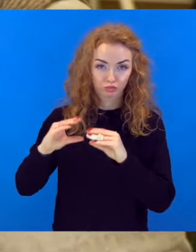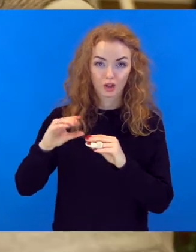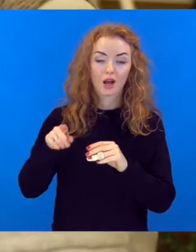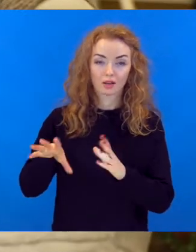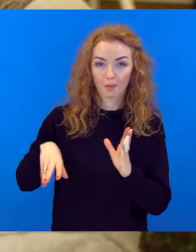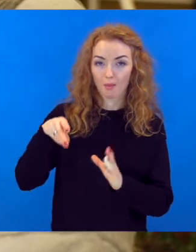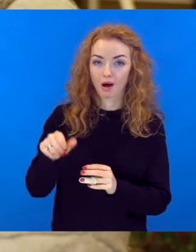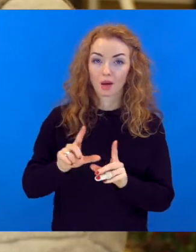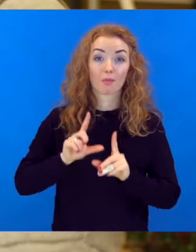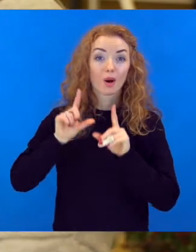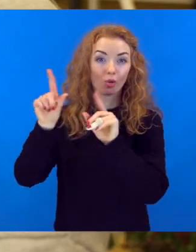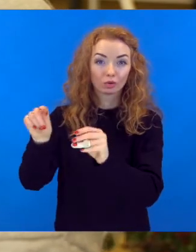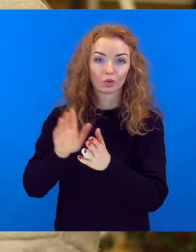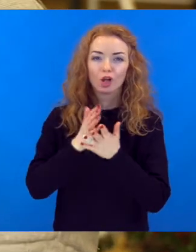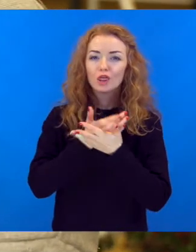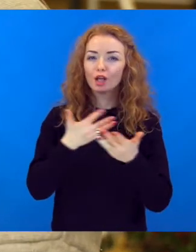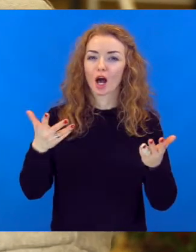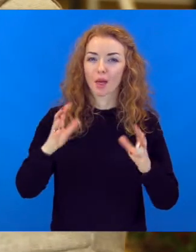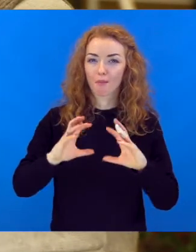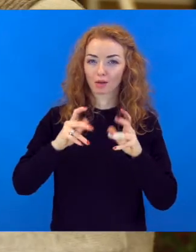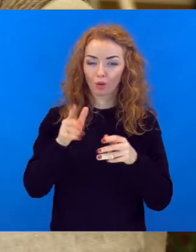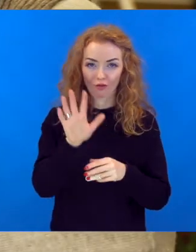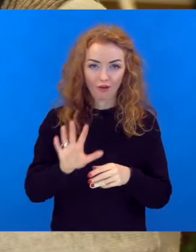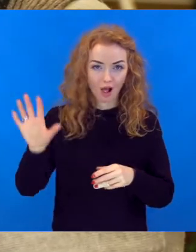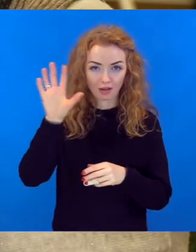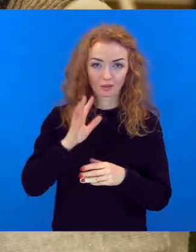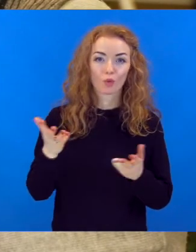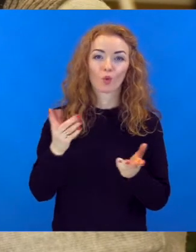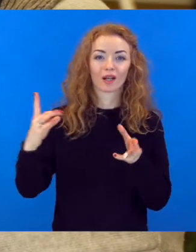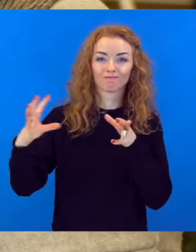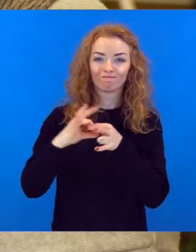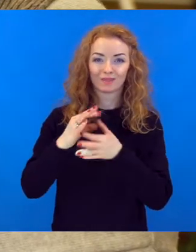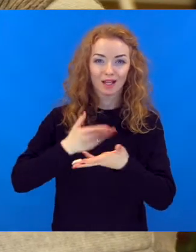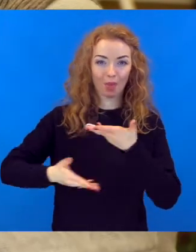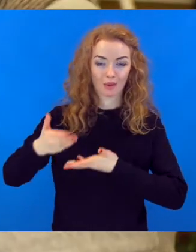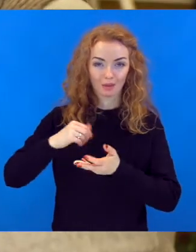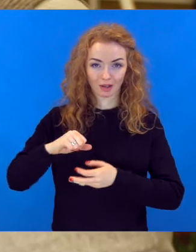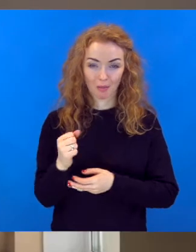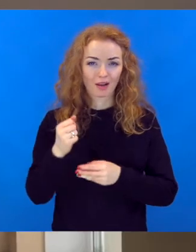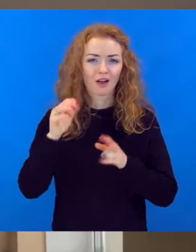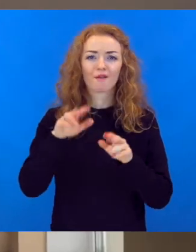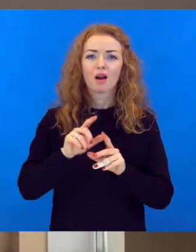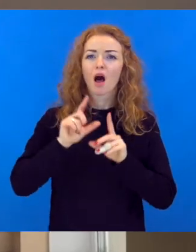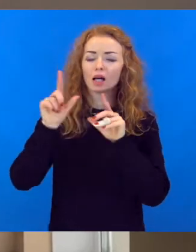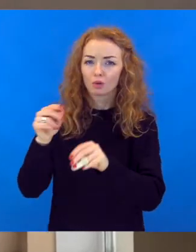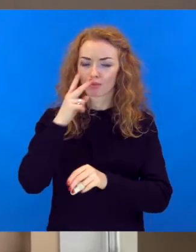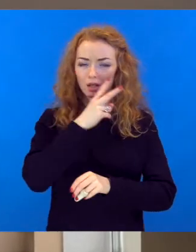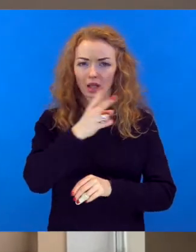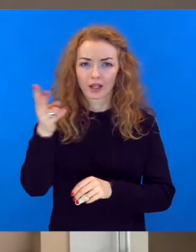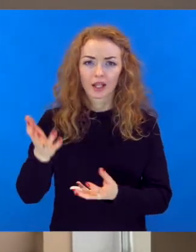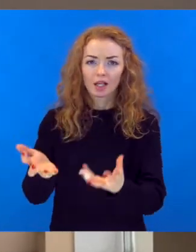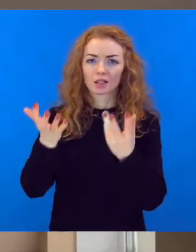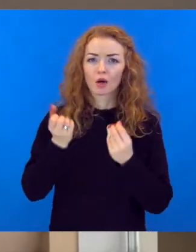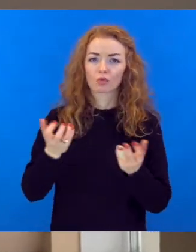kurš apmaksā braucienus uz dažādām pasaules valstīm. Tur, kur ir sadarbības partneri un tu vari paskatīties, tu vari atkal